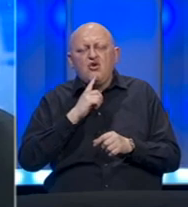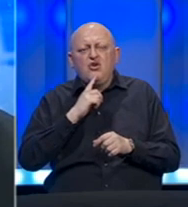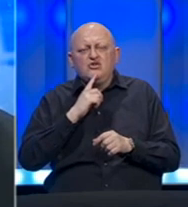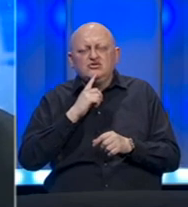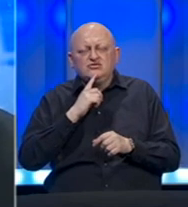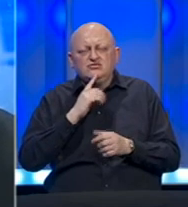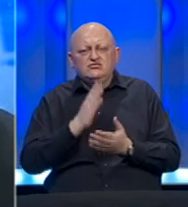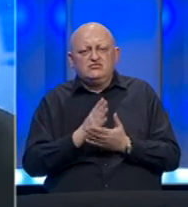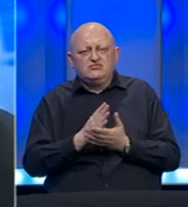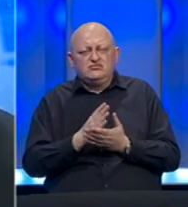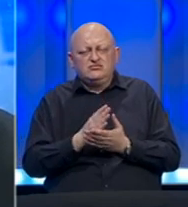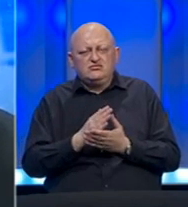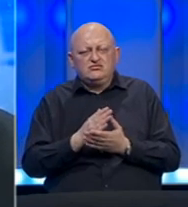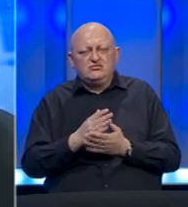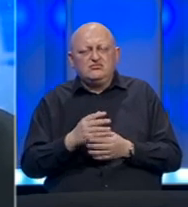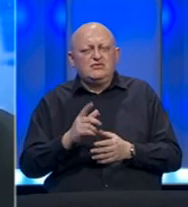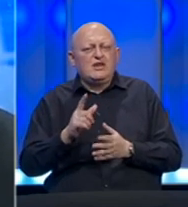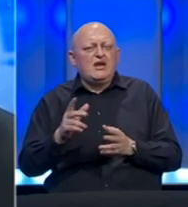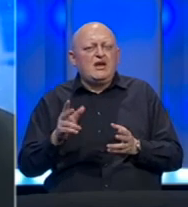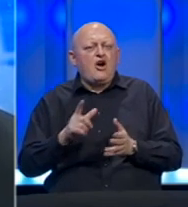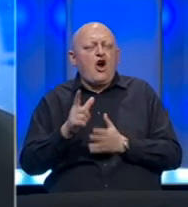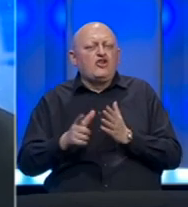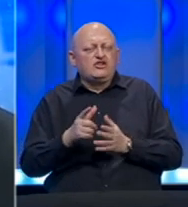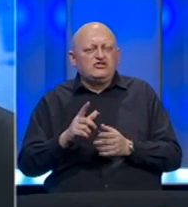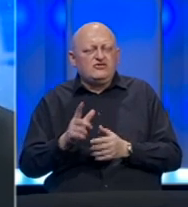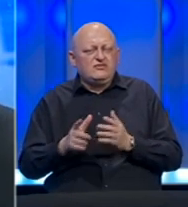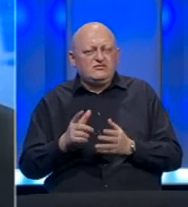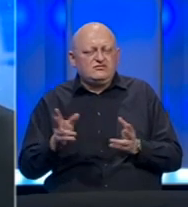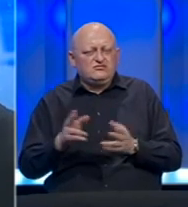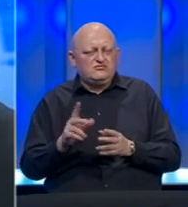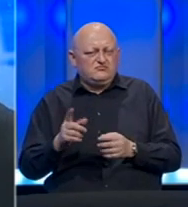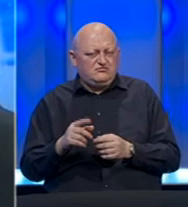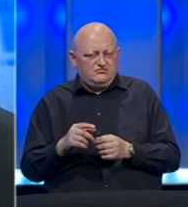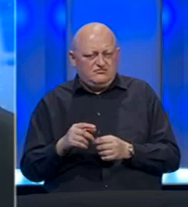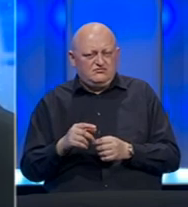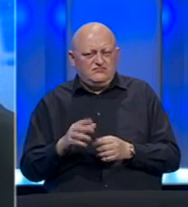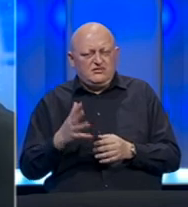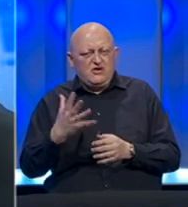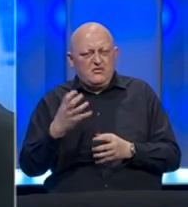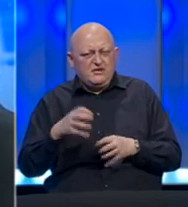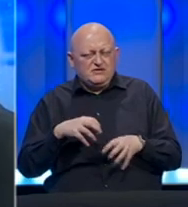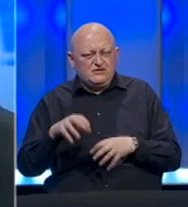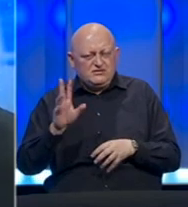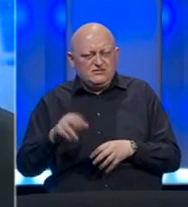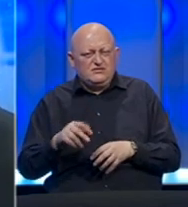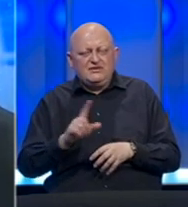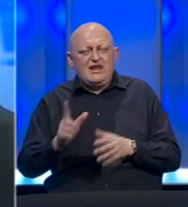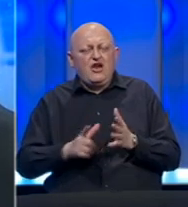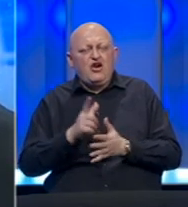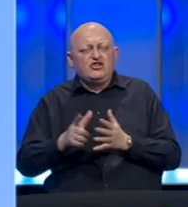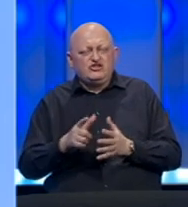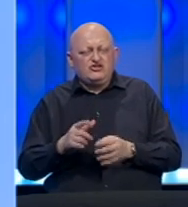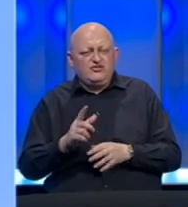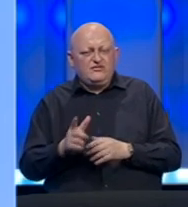u odnosu na određeno vrijeme, što znači da negdje oko 500 radnika imamo i na neodređeno